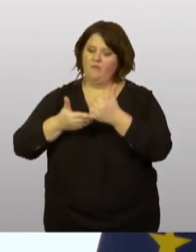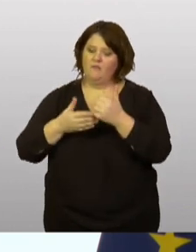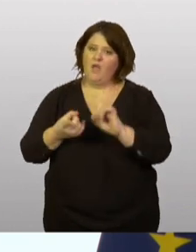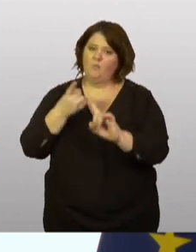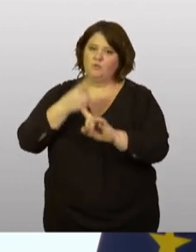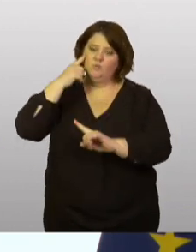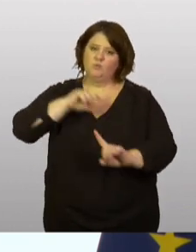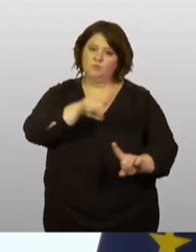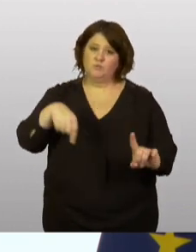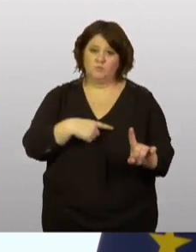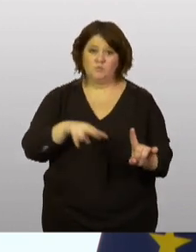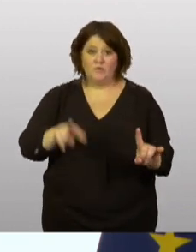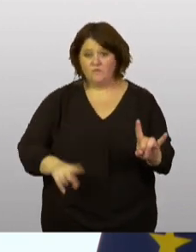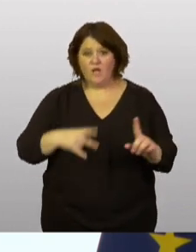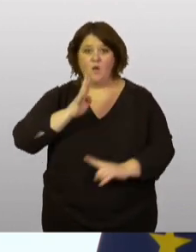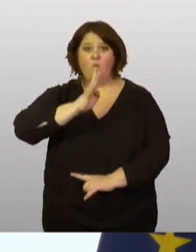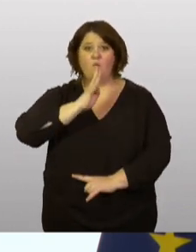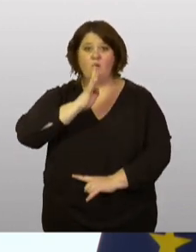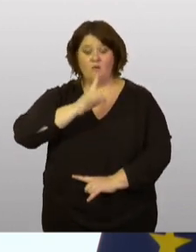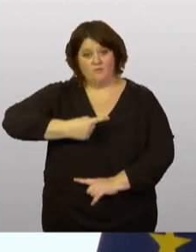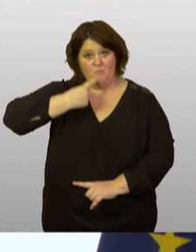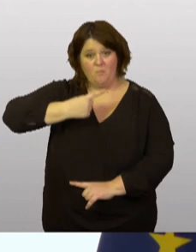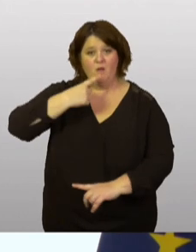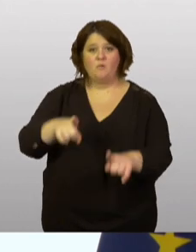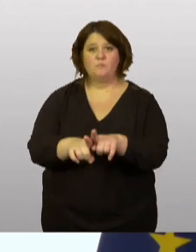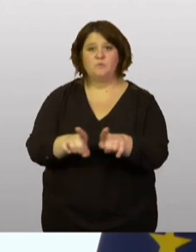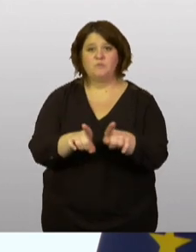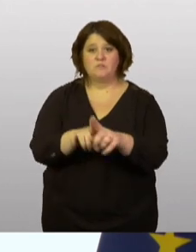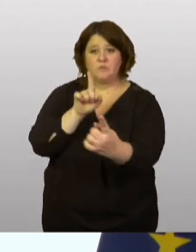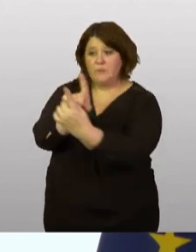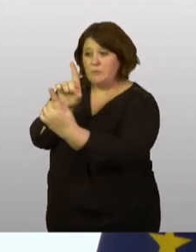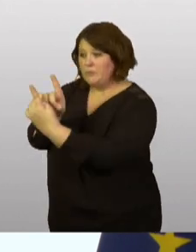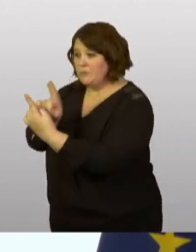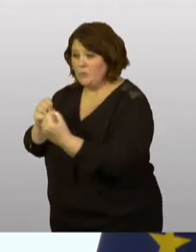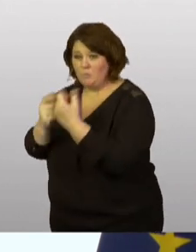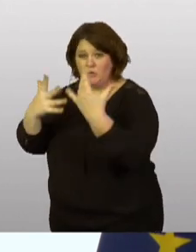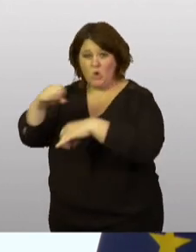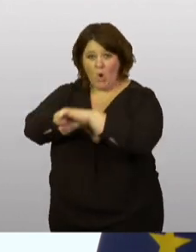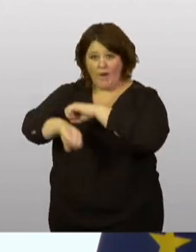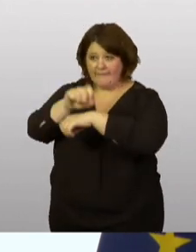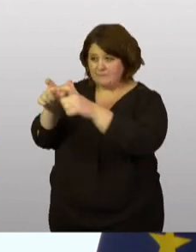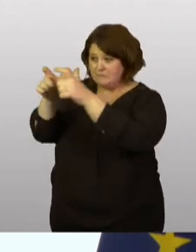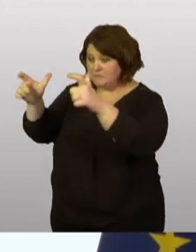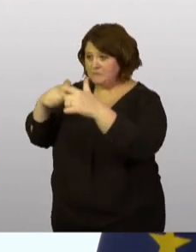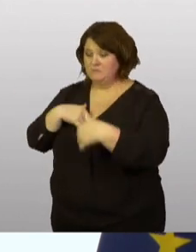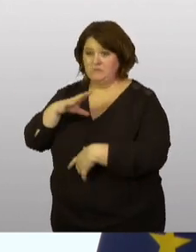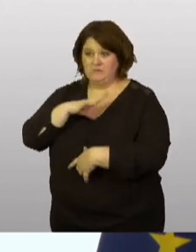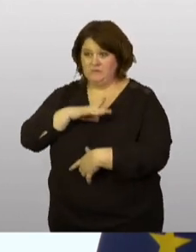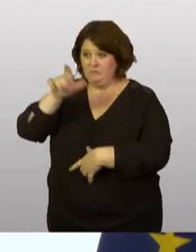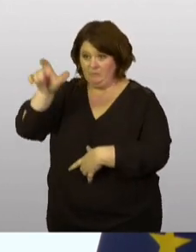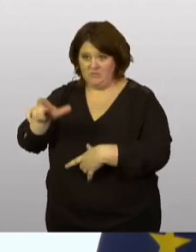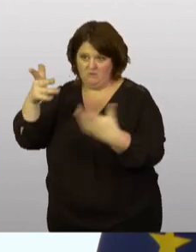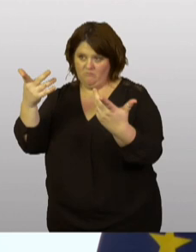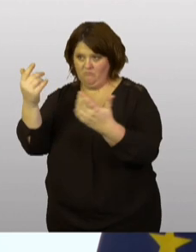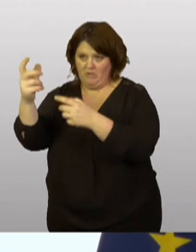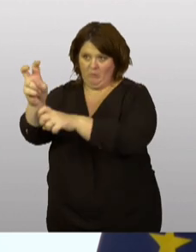conférence, j'ai eu l'occasion de parler et de rencontrer les représentants de plusieurs organismes et des bailleurs de fonds,